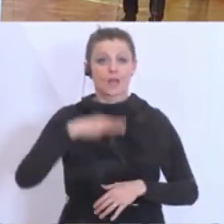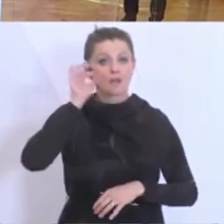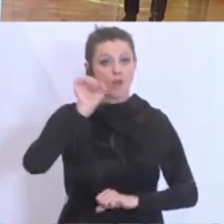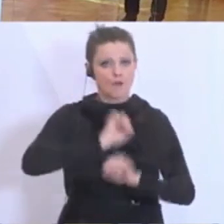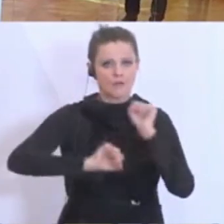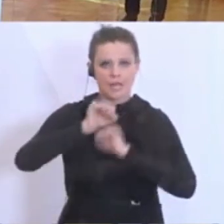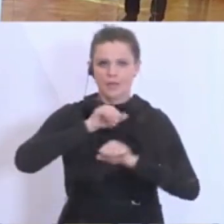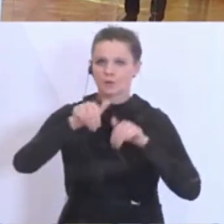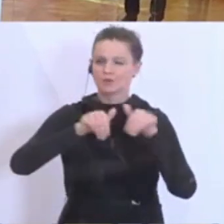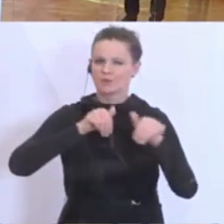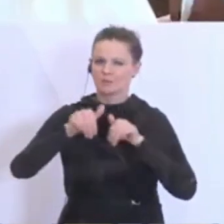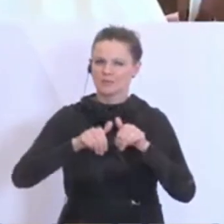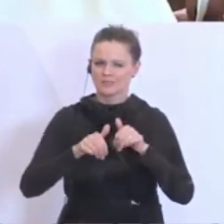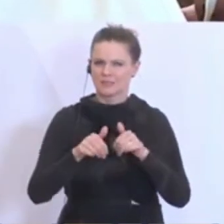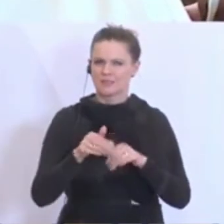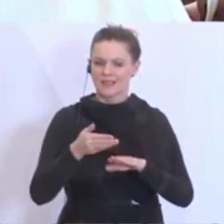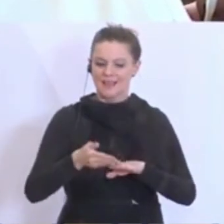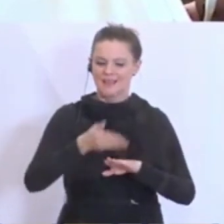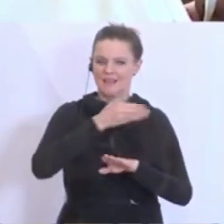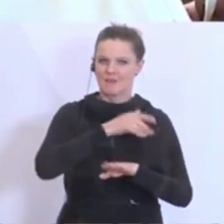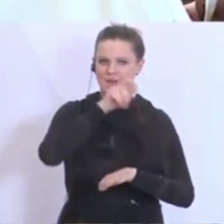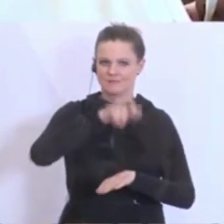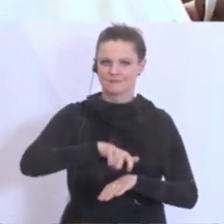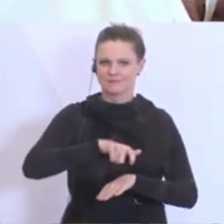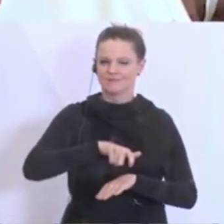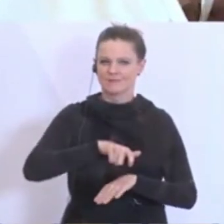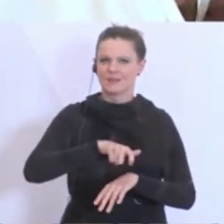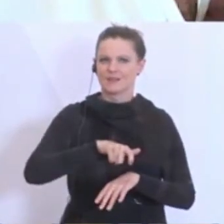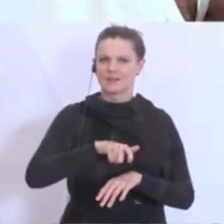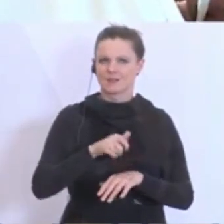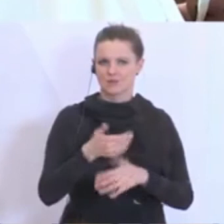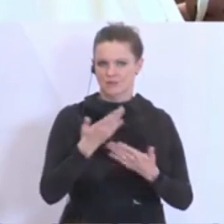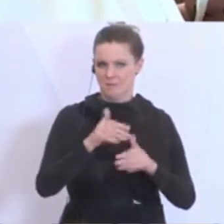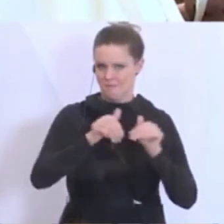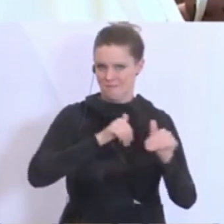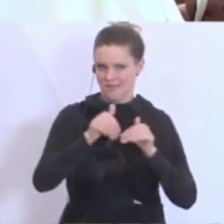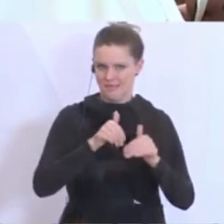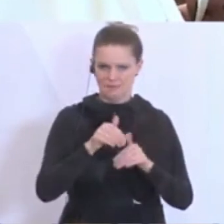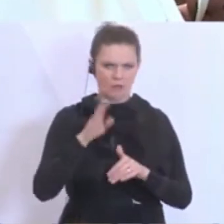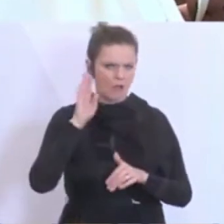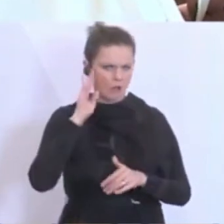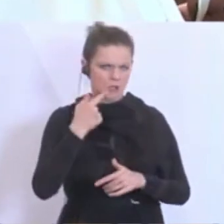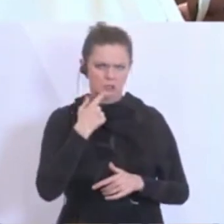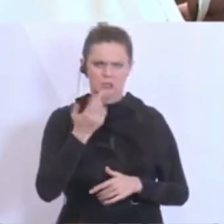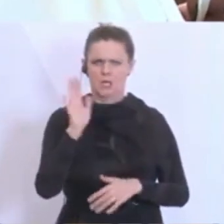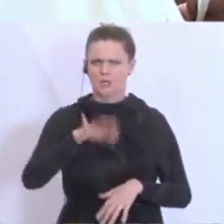Frau Verteidigungsministerin, wir haben alle noch die Worte Ihres Vorgängers von Herrn Starlinger in Ohr, der gesagt hat, das Bundesheer ist eigentlich mehr oder weniger totgespart.